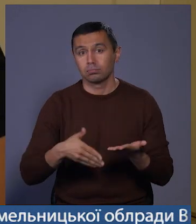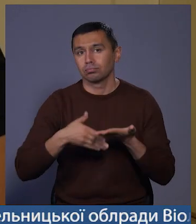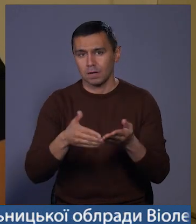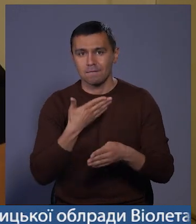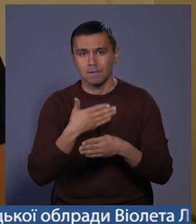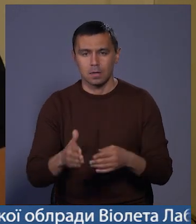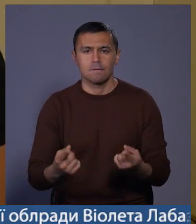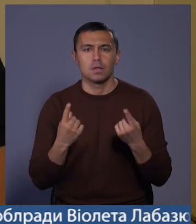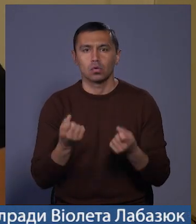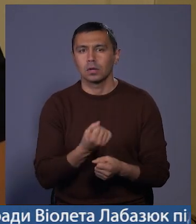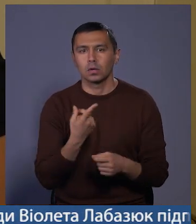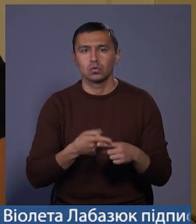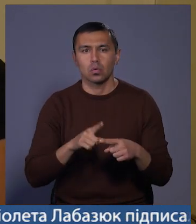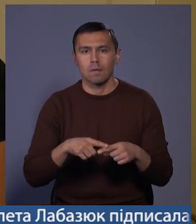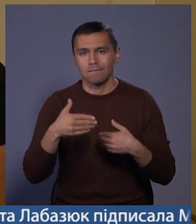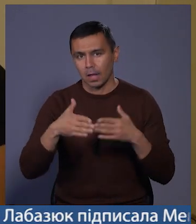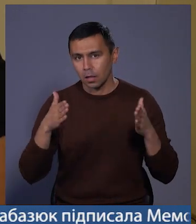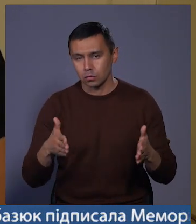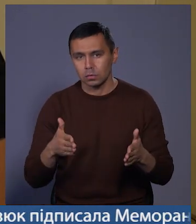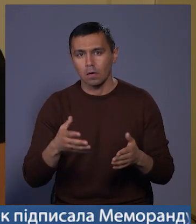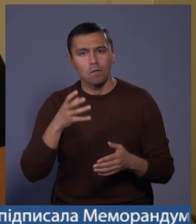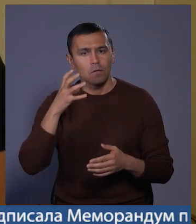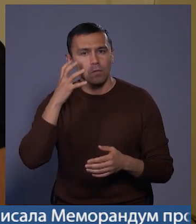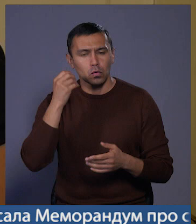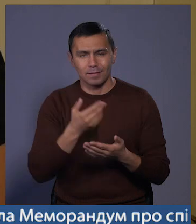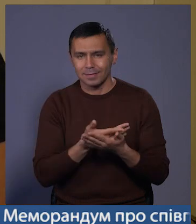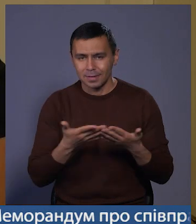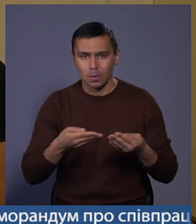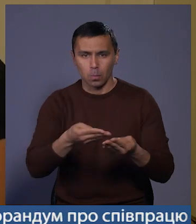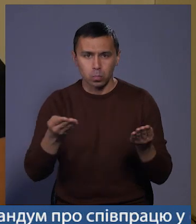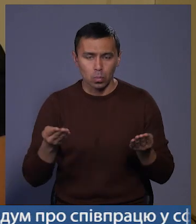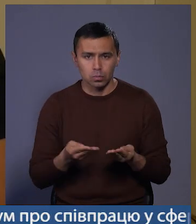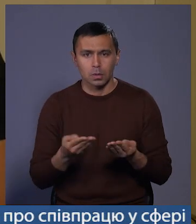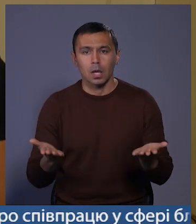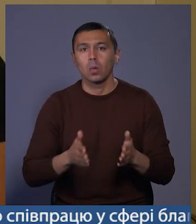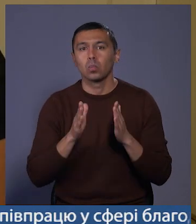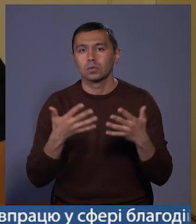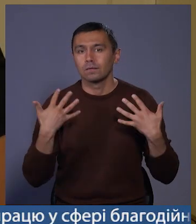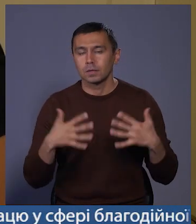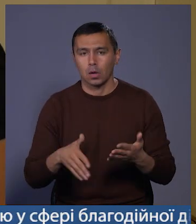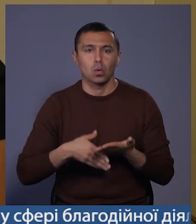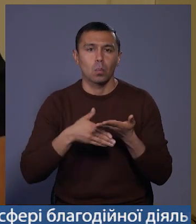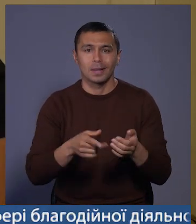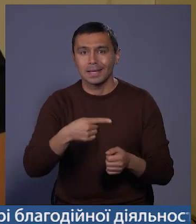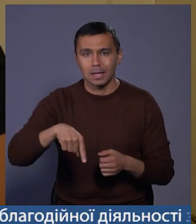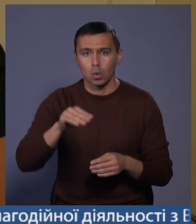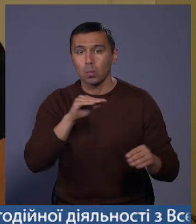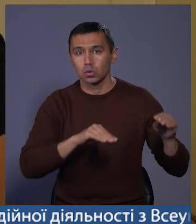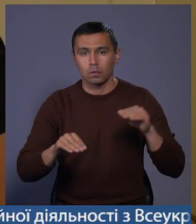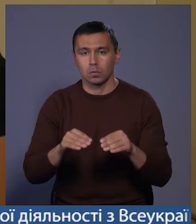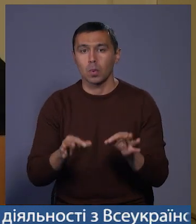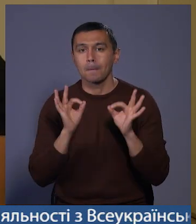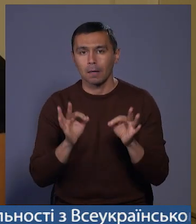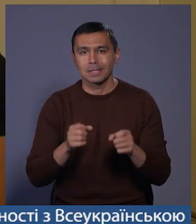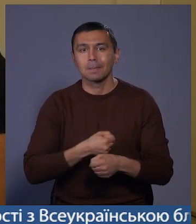виділили значну кількість від цього вантажу, в тому числі фруктових серти, одноразовий посуд, які будуть вже допомагати їм облаштовувати по